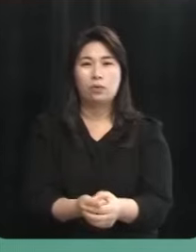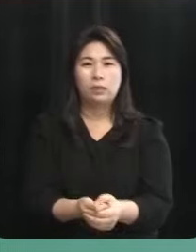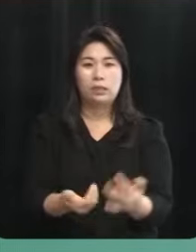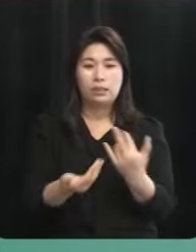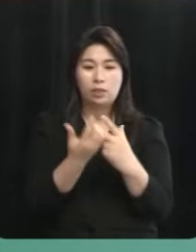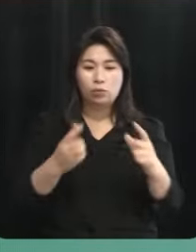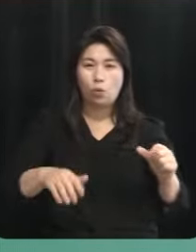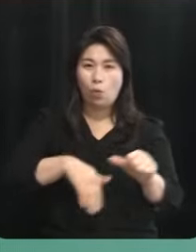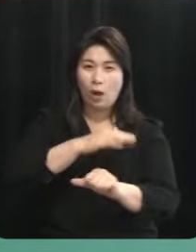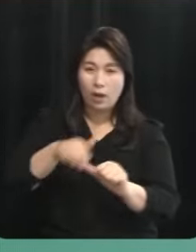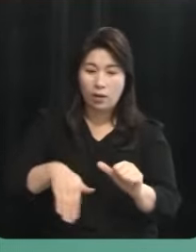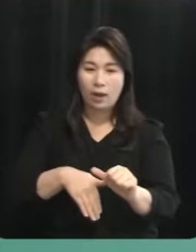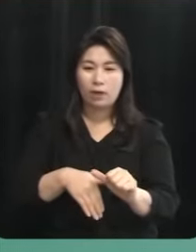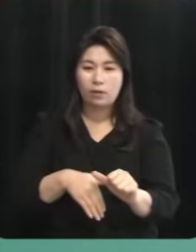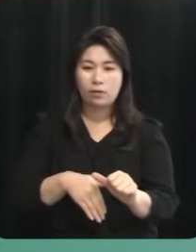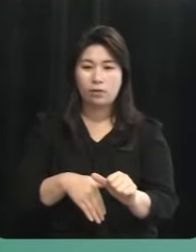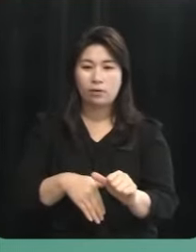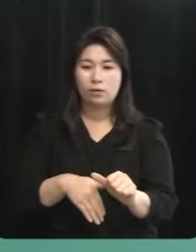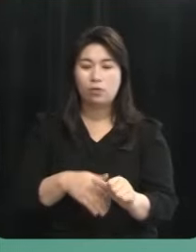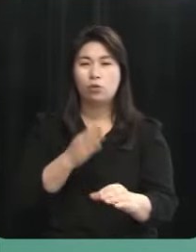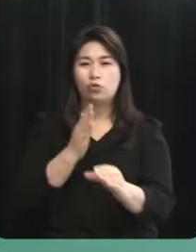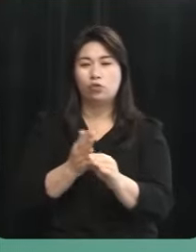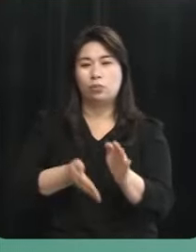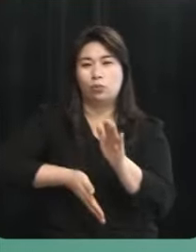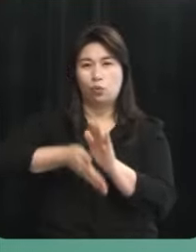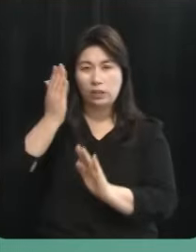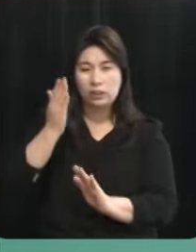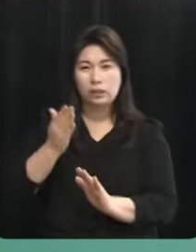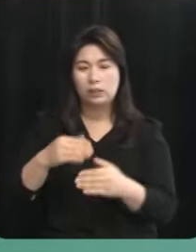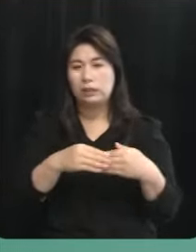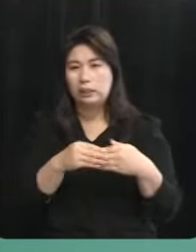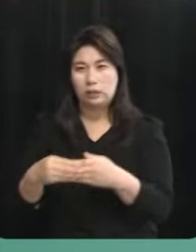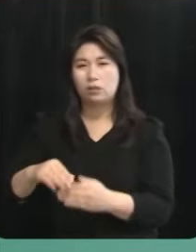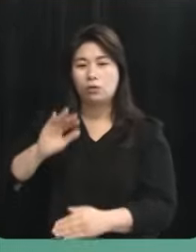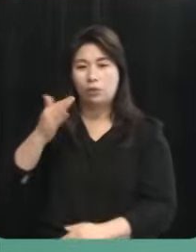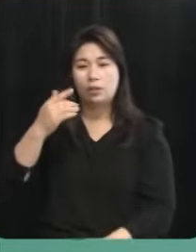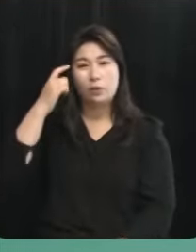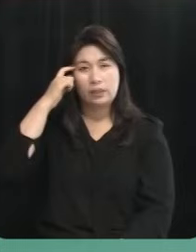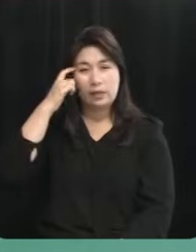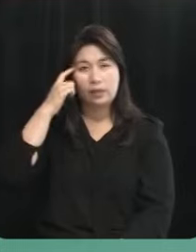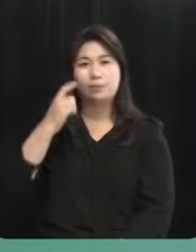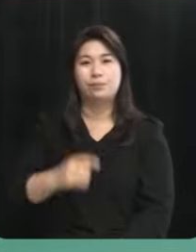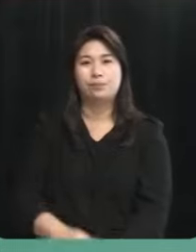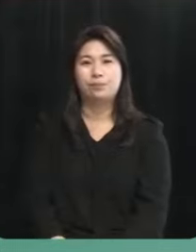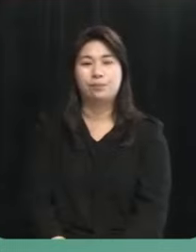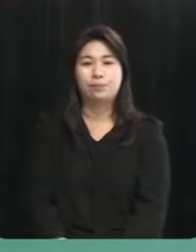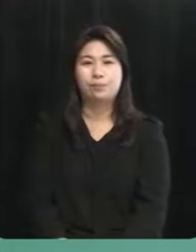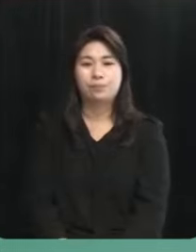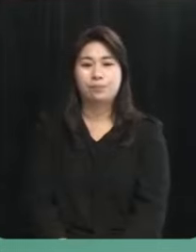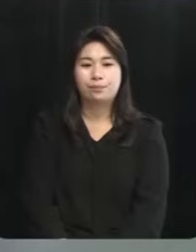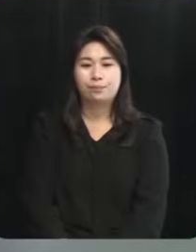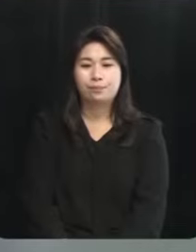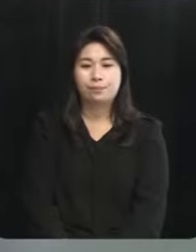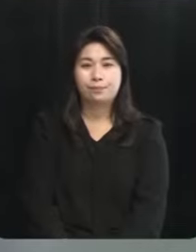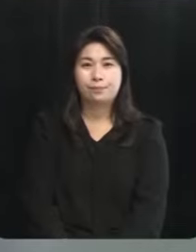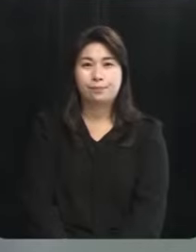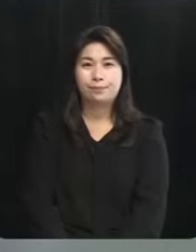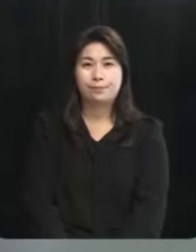환경 중심 도시를 이끌어야 한다라고 하는 것이 제주특별법에 명시되어 있습니다 네